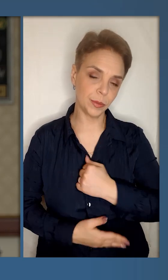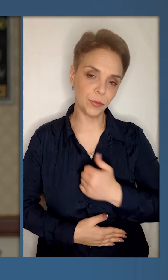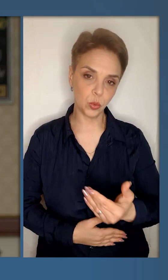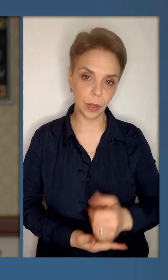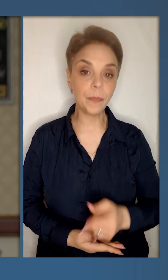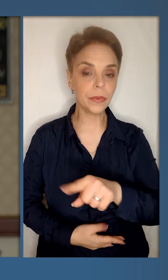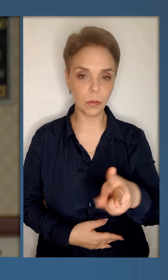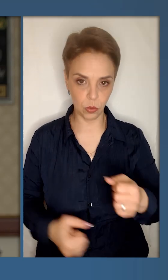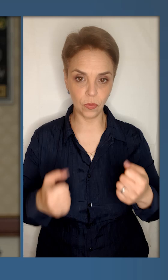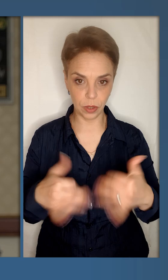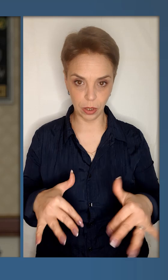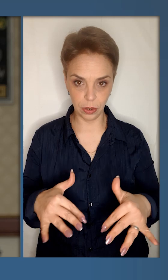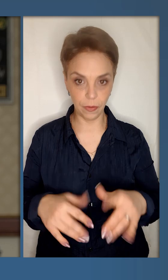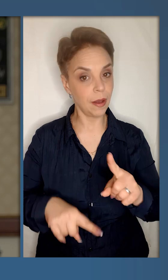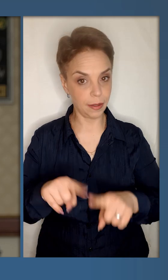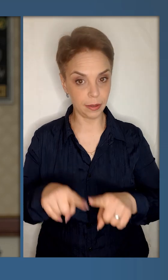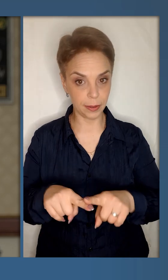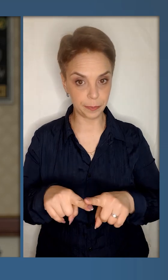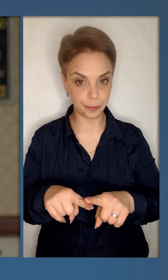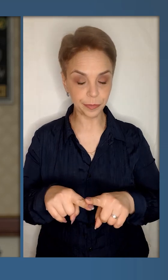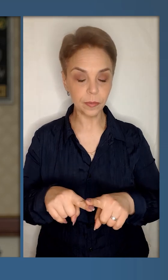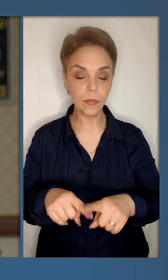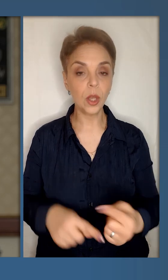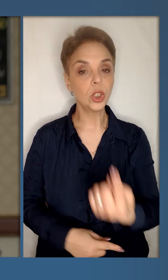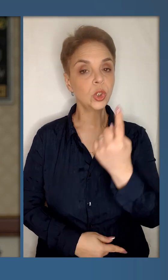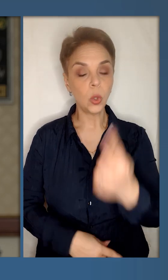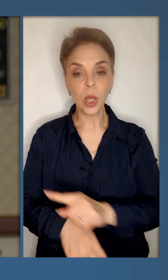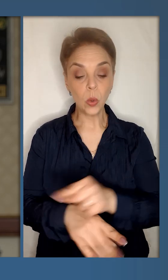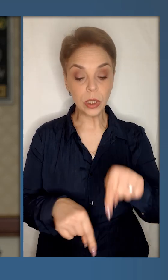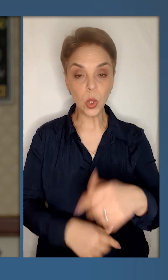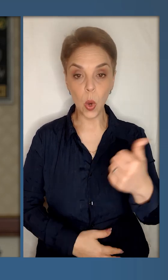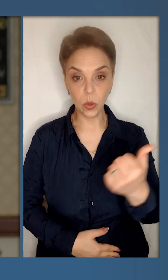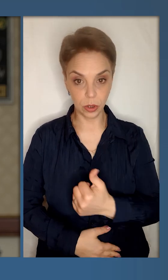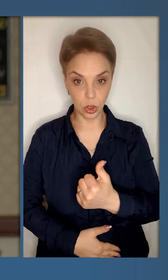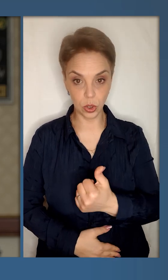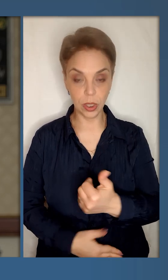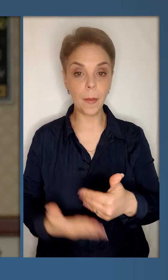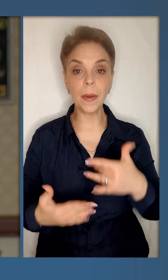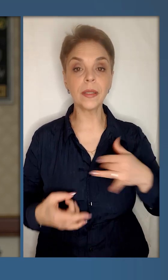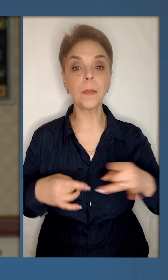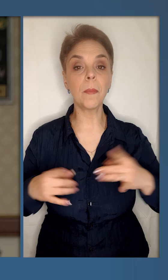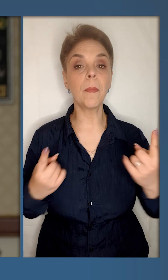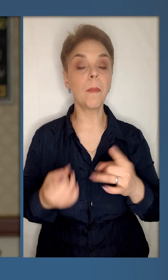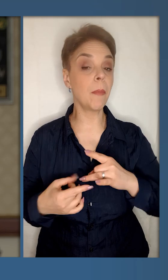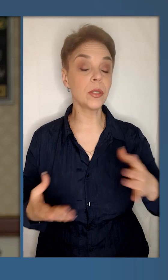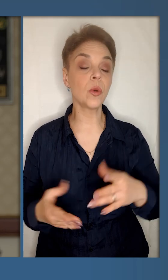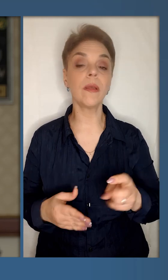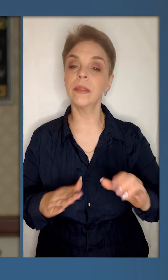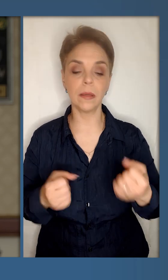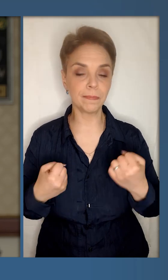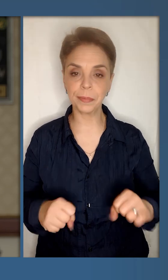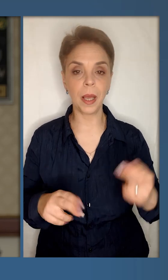загиблих. Мої співчуття тим, хто втратив нерідних. Жодної години цього тижня перед Пасхою